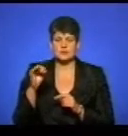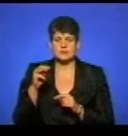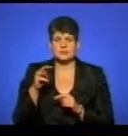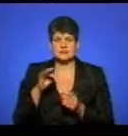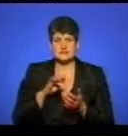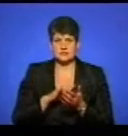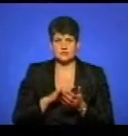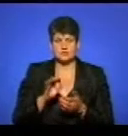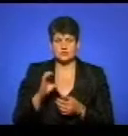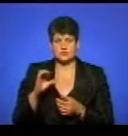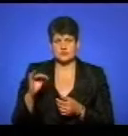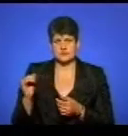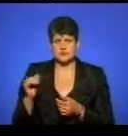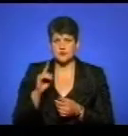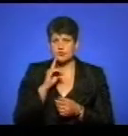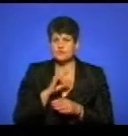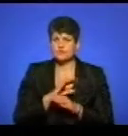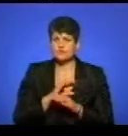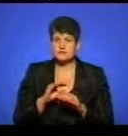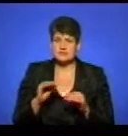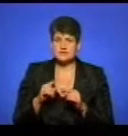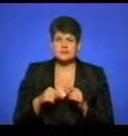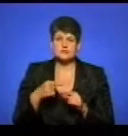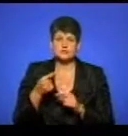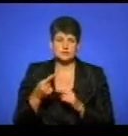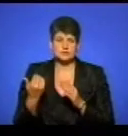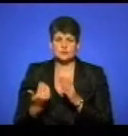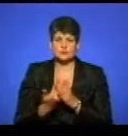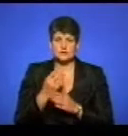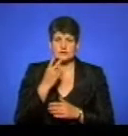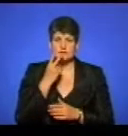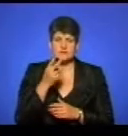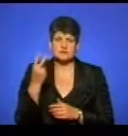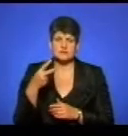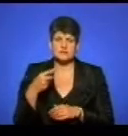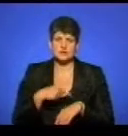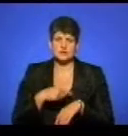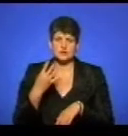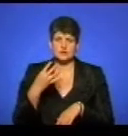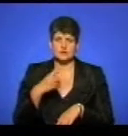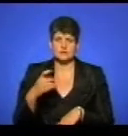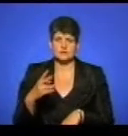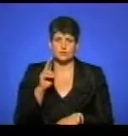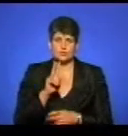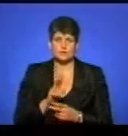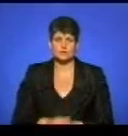Суфінська. І поки що у мене все. Наступне інформаційне оновлення дивіться о 20.40. Побачимось.